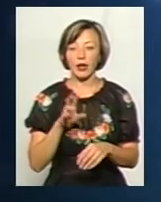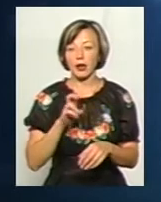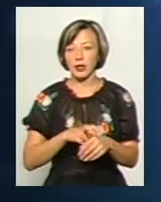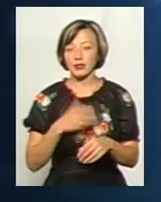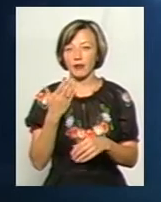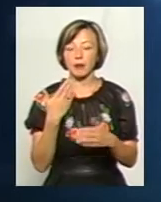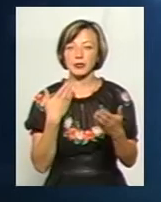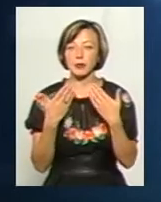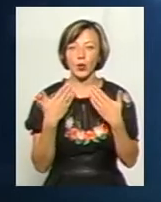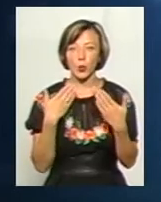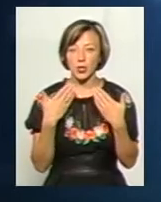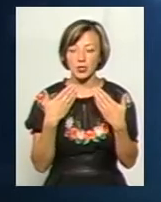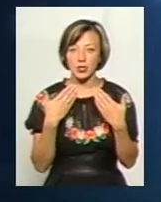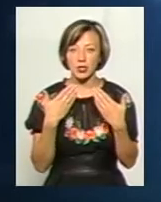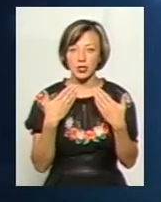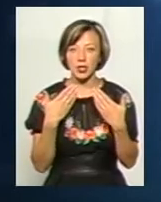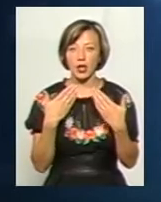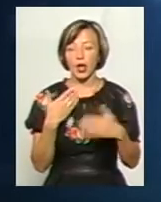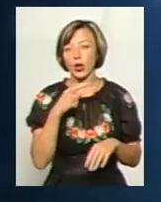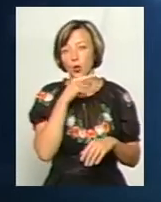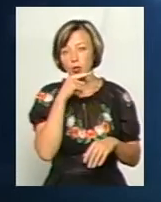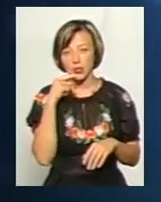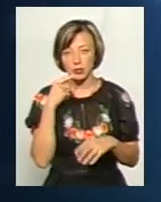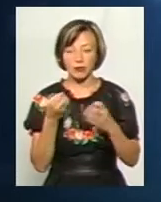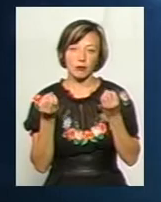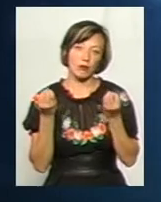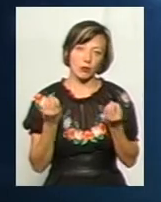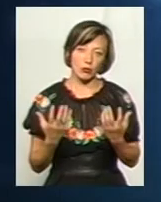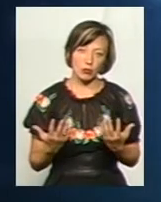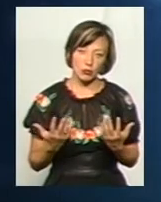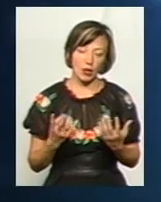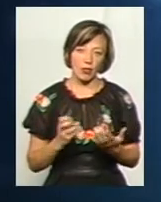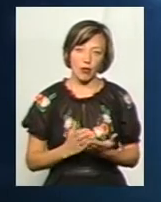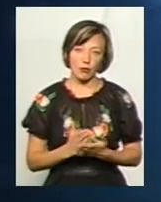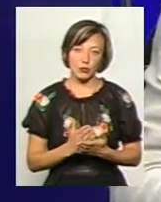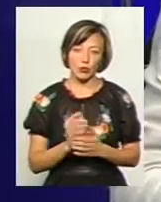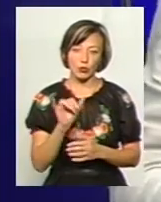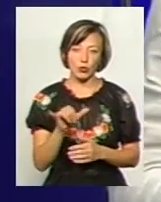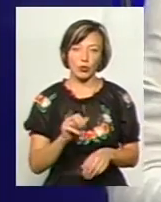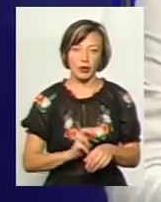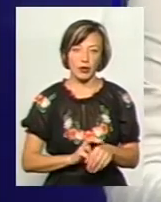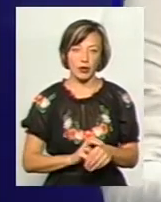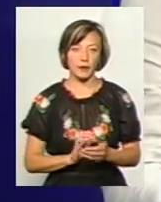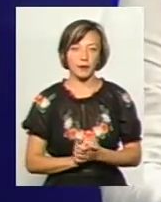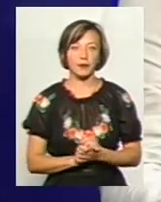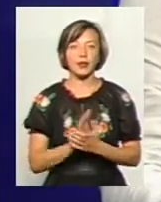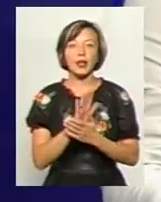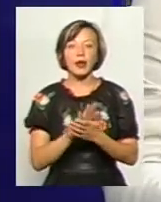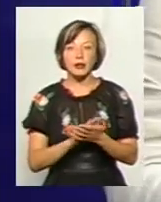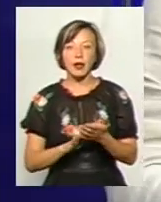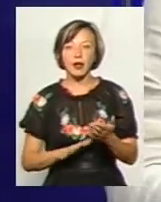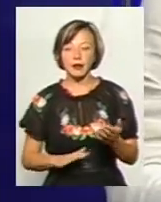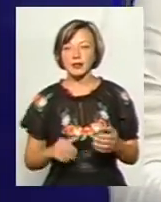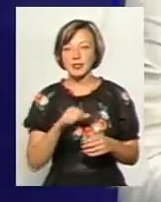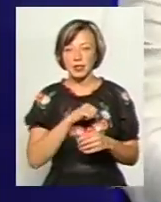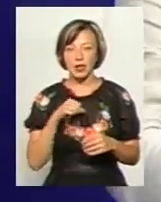з вами спілкується мовою агресора, ви просто-напросто не обслуговуєтесь того лікаря. І так далі, і тому подібне. ми